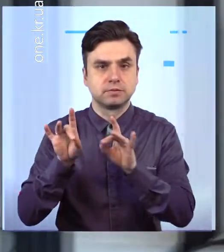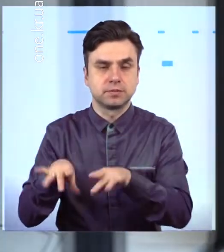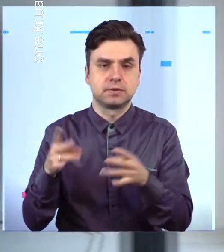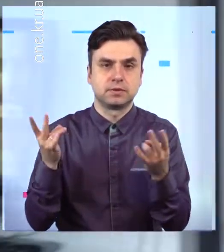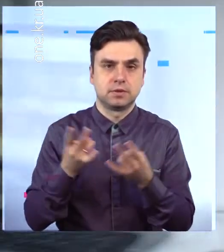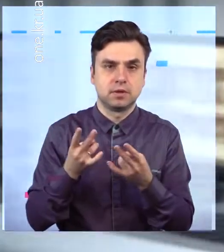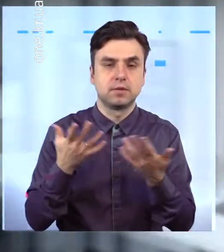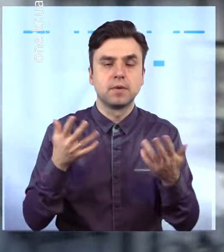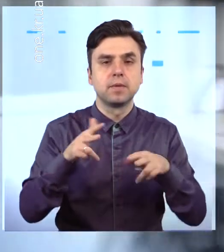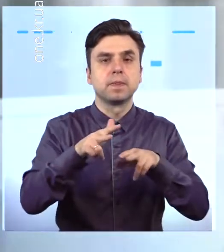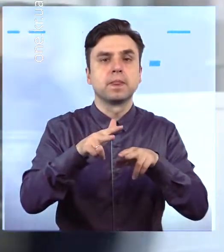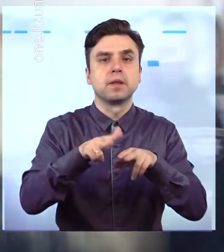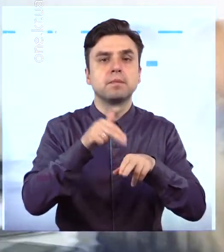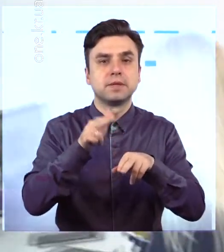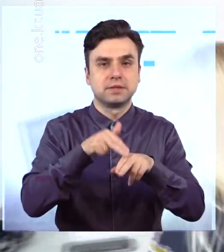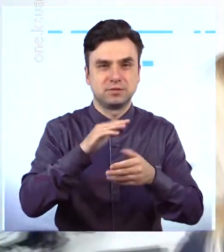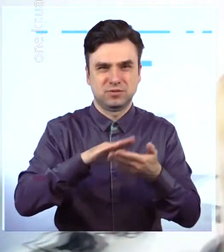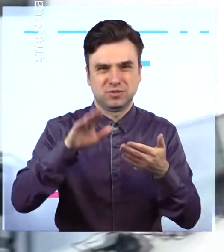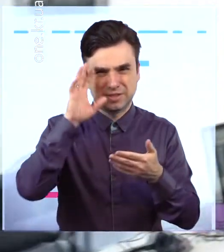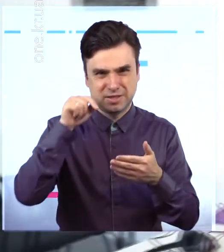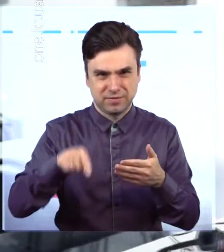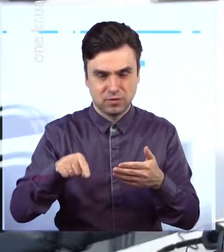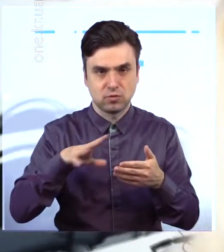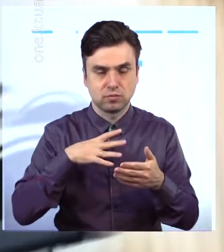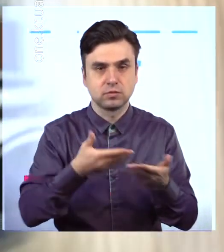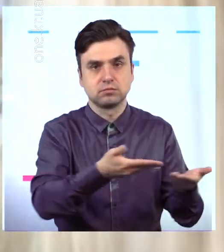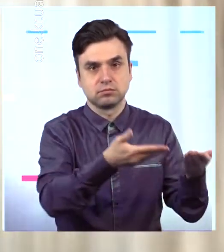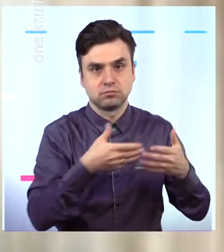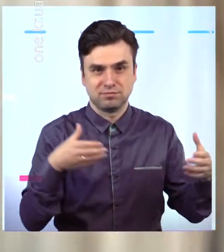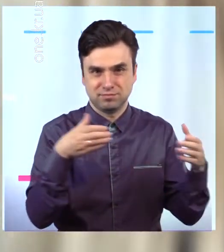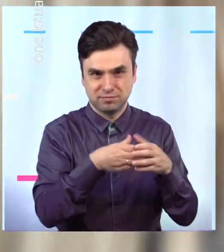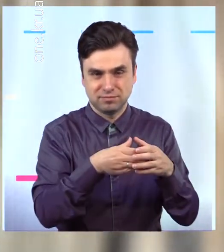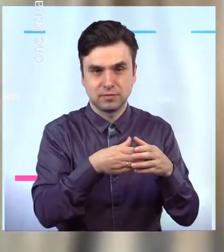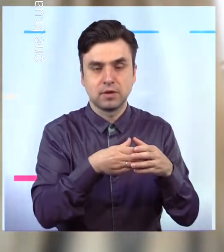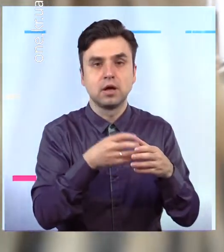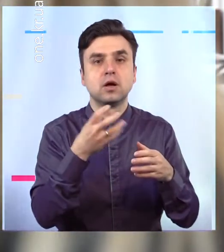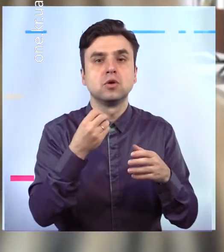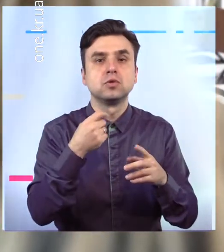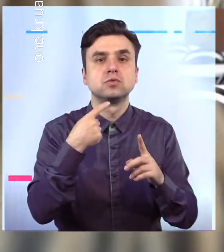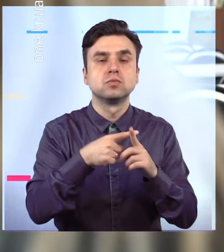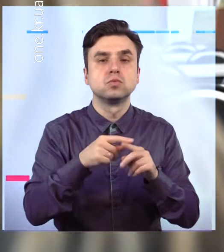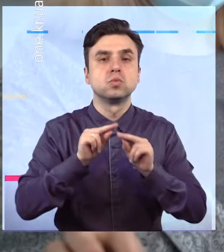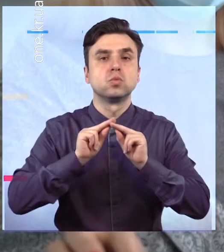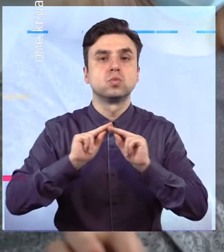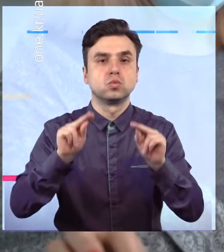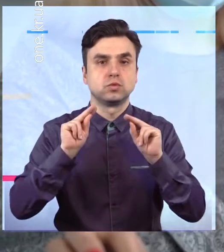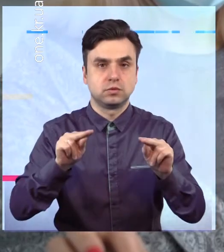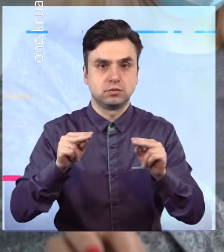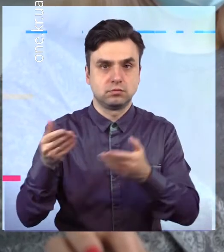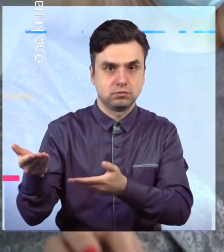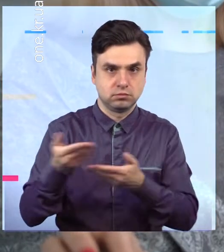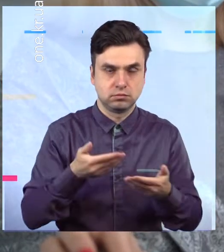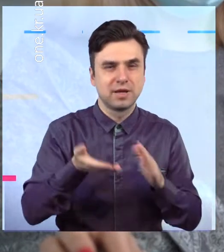ініціювали криворізькі патрульні, проводили саме для школярів, то цього разу у дистанційному форматі взяли участь саме педагоги.